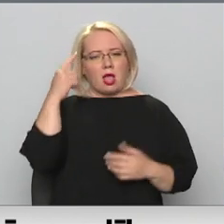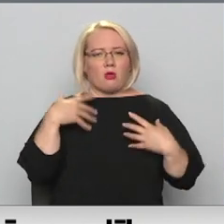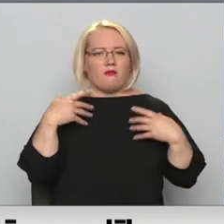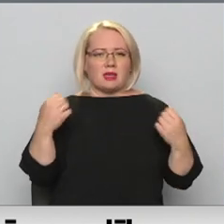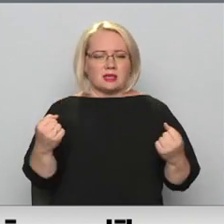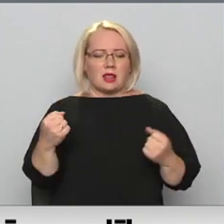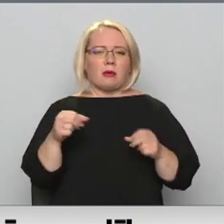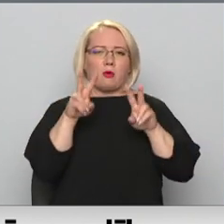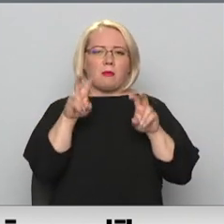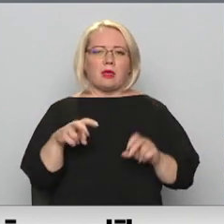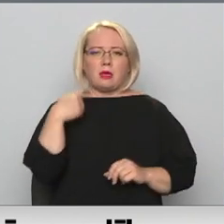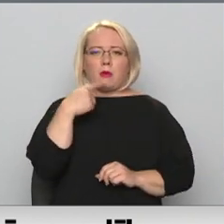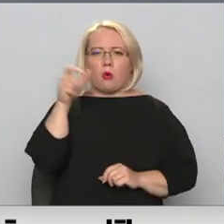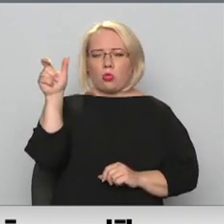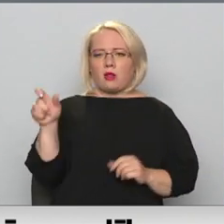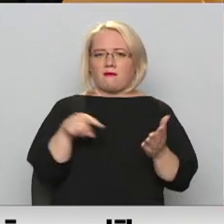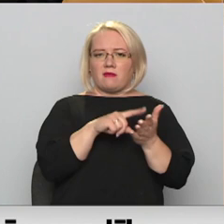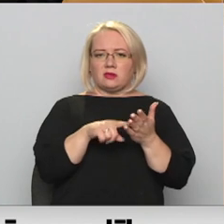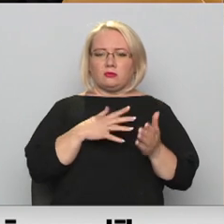pētījuma autorēm vaicāja Anda Boša.